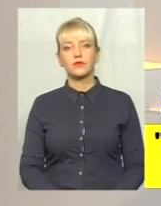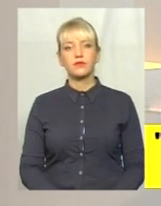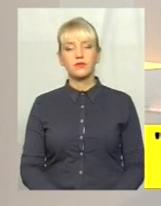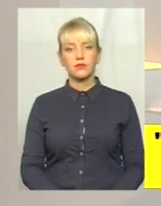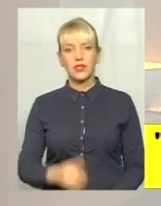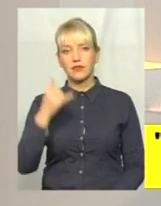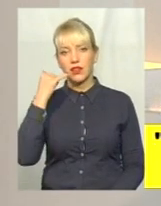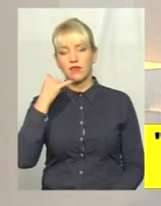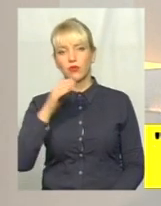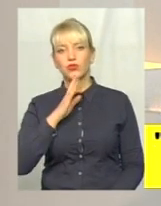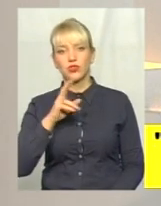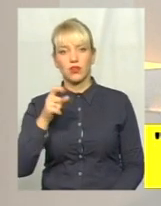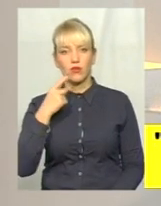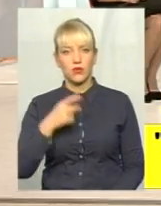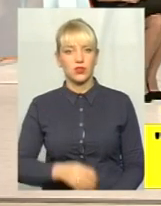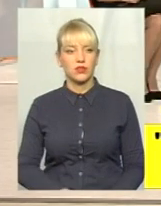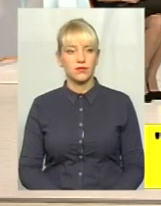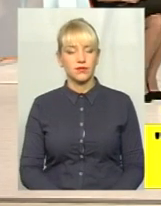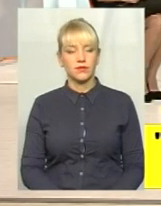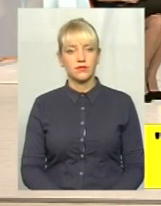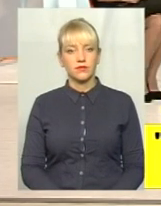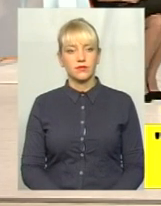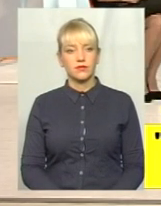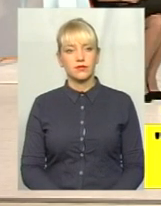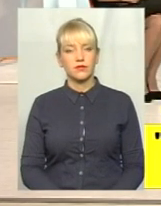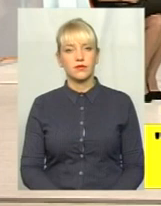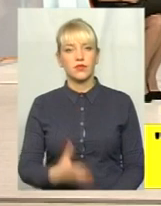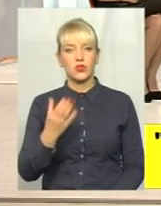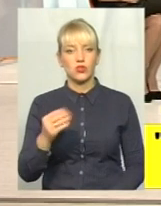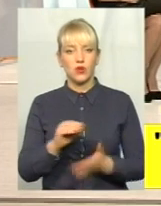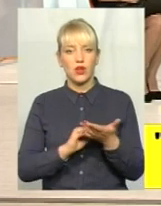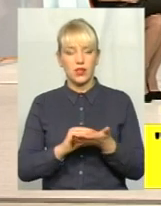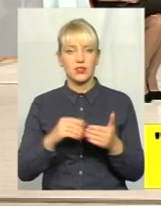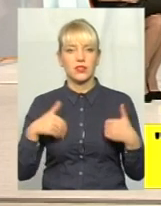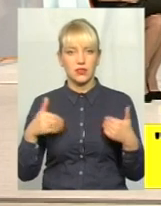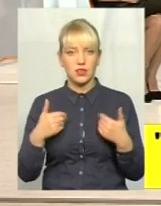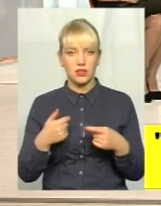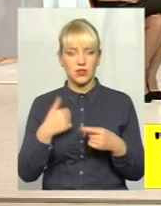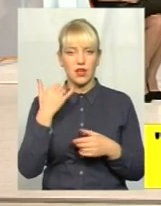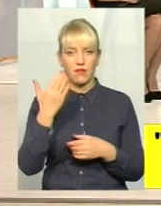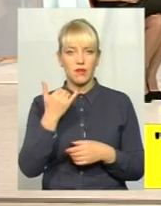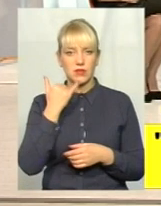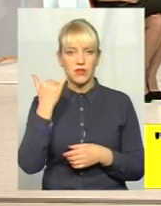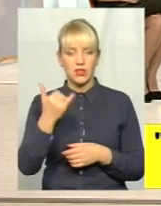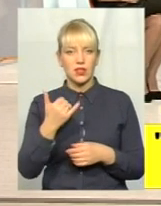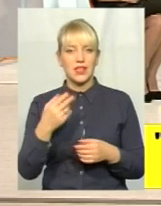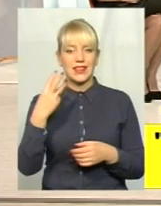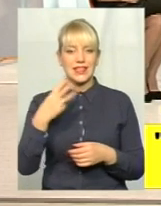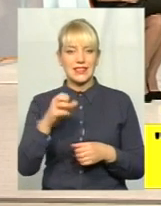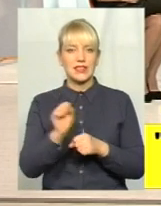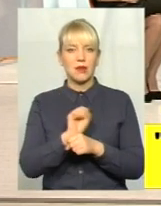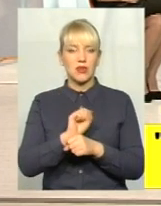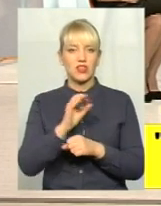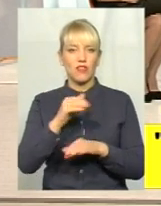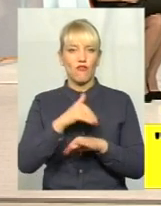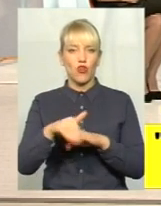кінця. Добрий вечір, ми слухаємо вас ще. Далі, ще раз здравствуйте. Я розповіла касатися 30 машин во дворі.